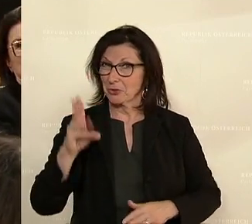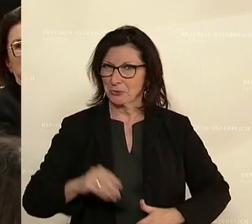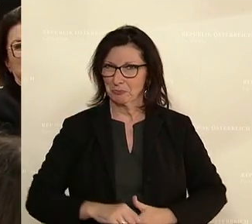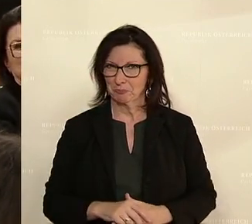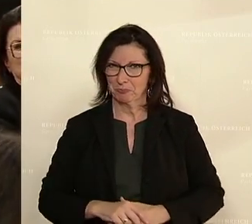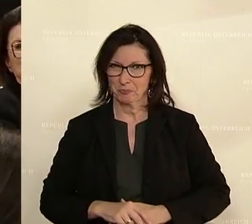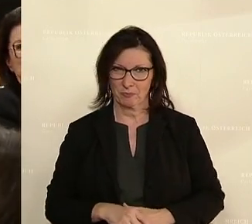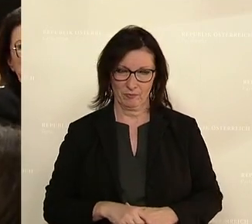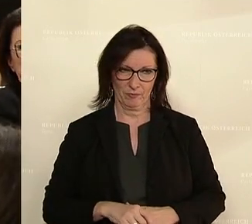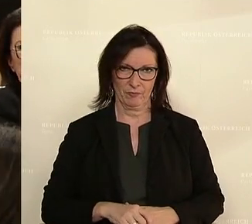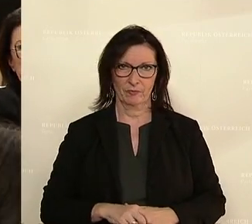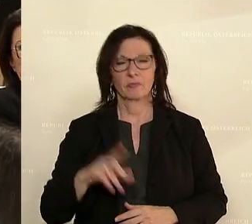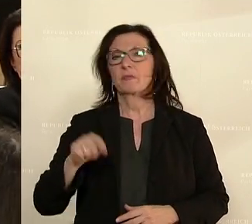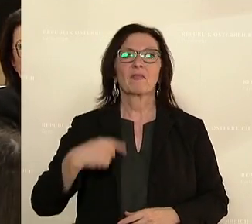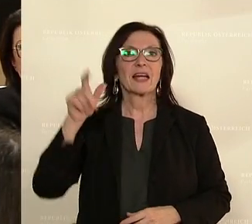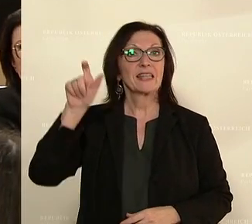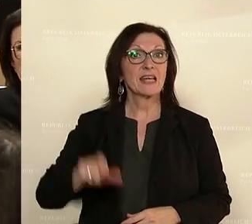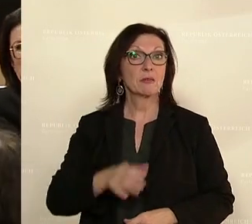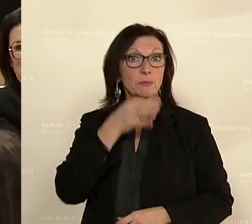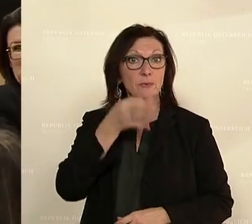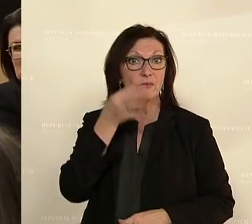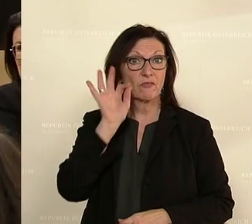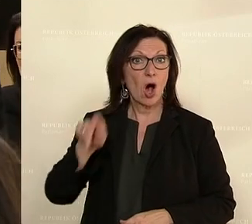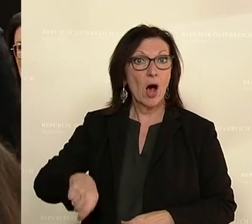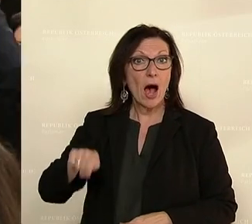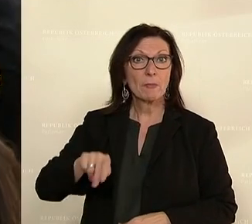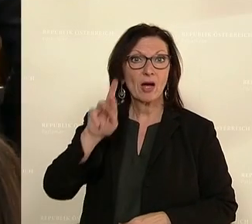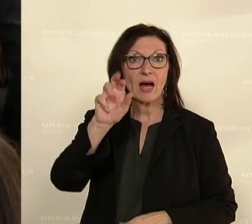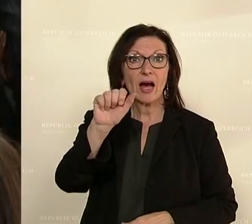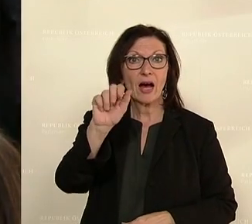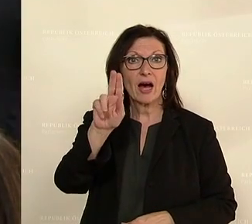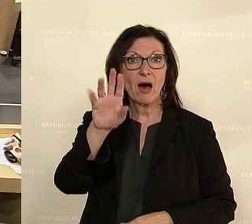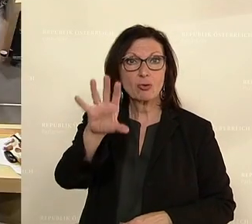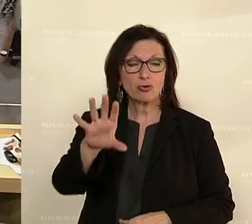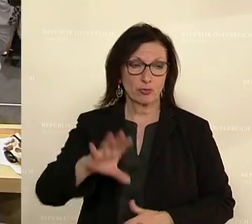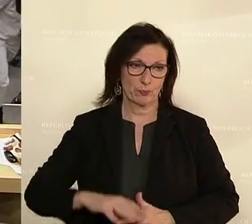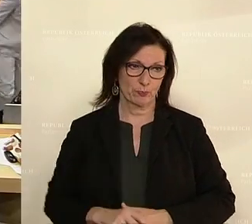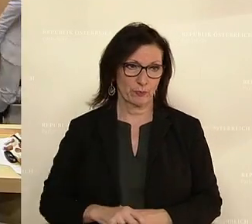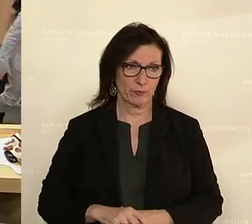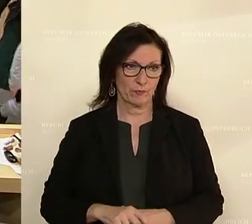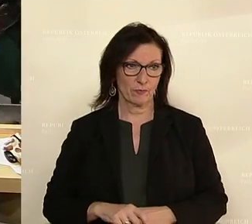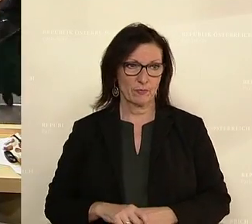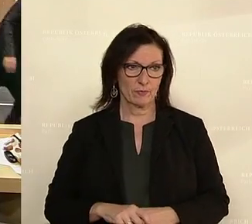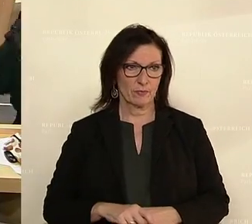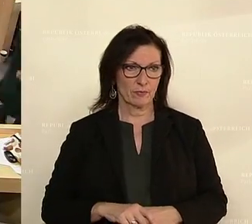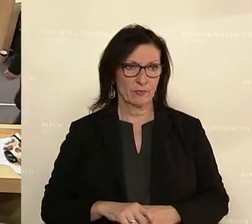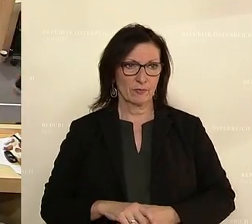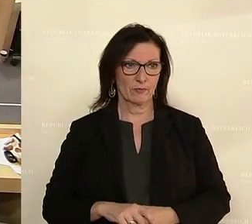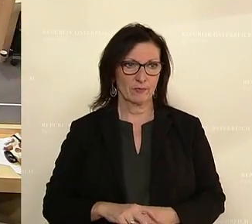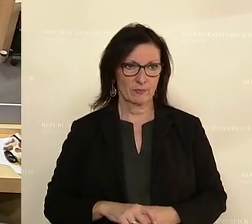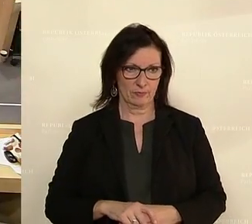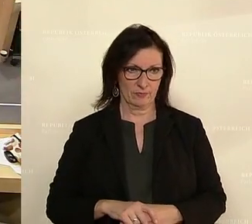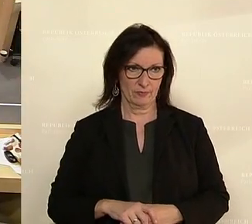Die begangenen Jahre seien unter den Schlagwörtern Pandemie, Krieg, Krise gestanden. Die weltpolitische Situation derzeit sei